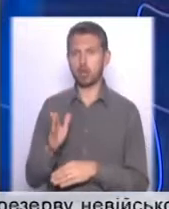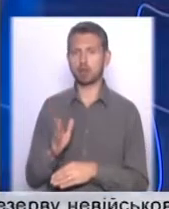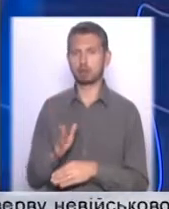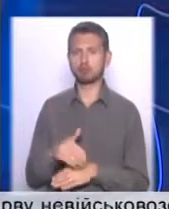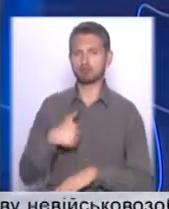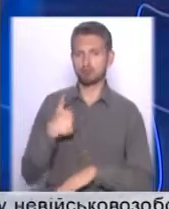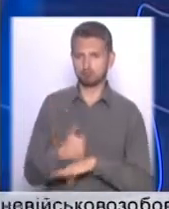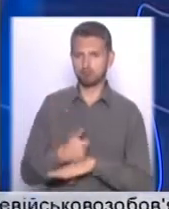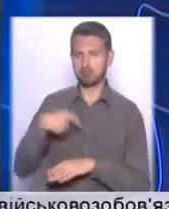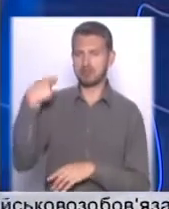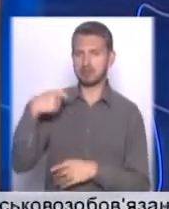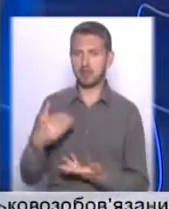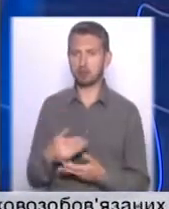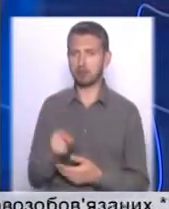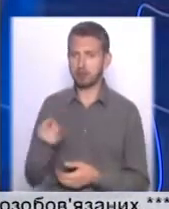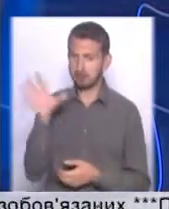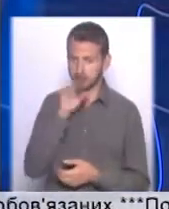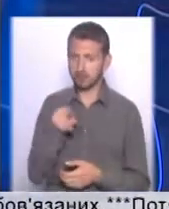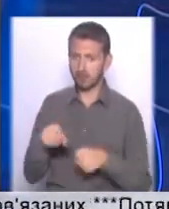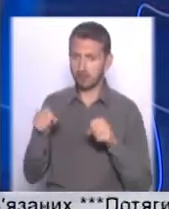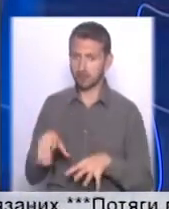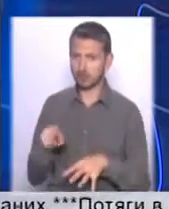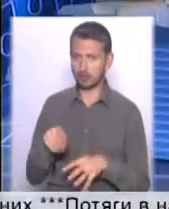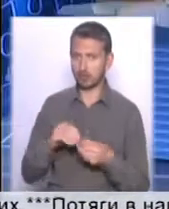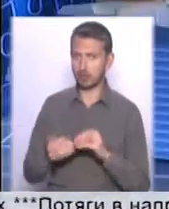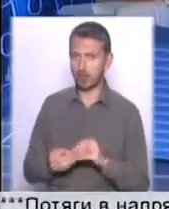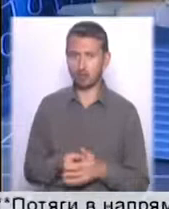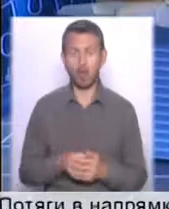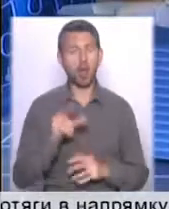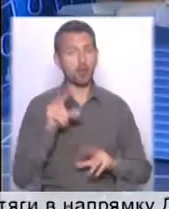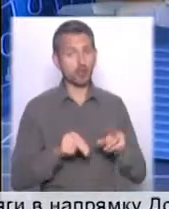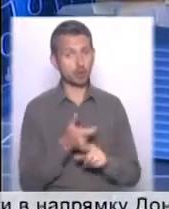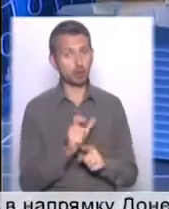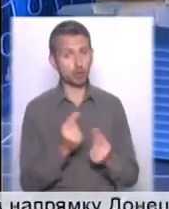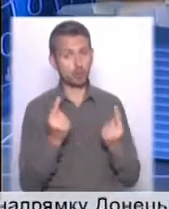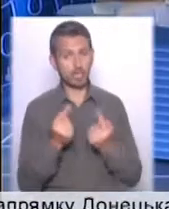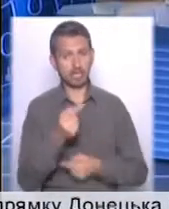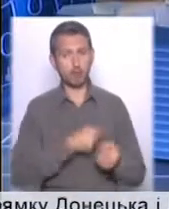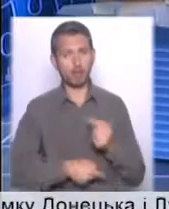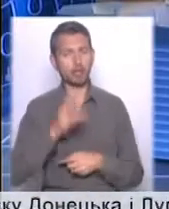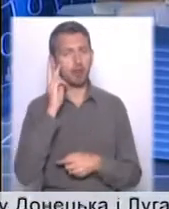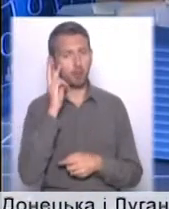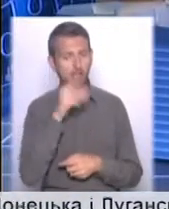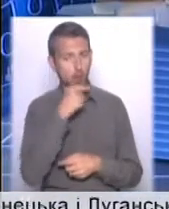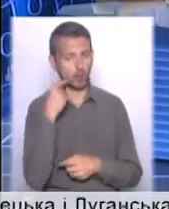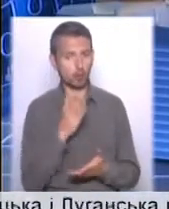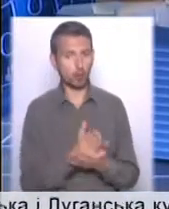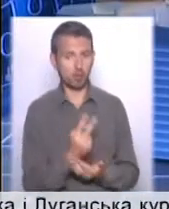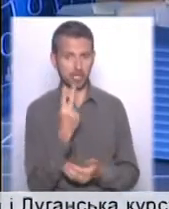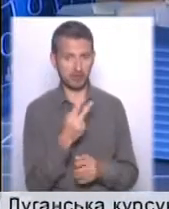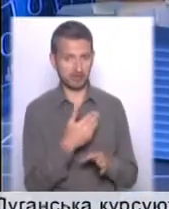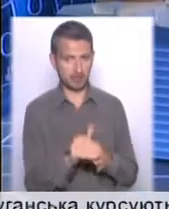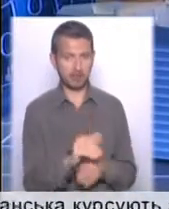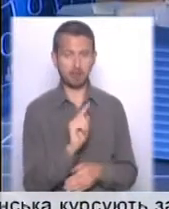вдасться йому якось розрулити цей жвузол? Шанси дуже великі. Повернення, насправді, посла російського має дві. Воно складає